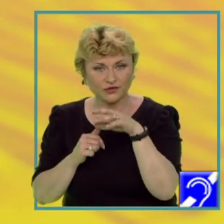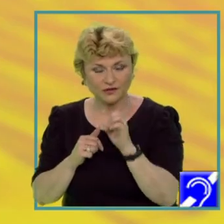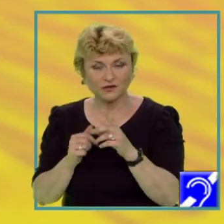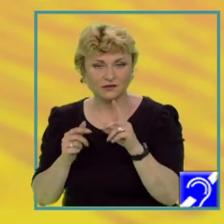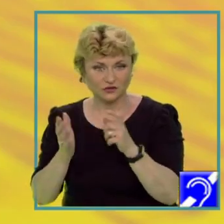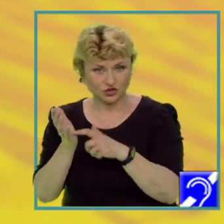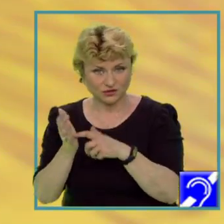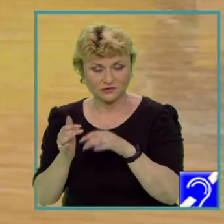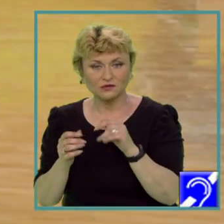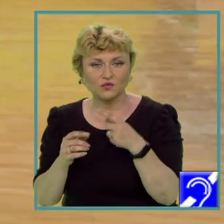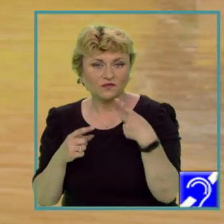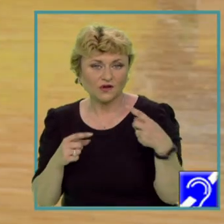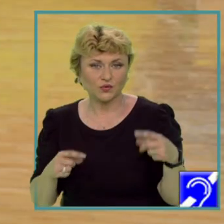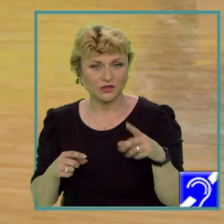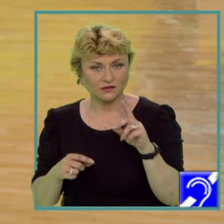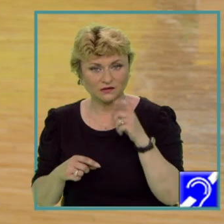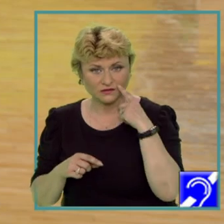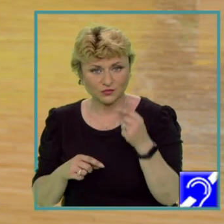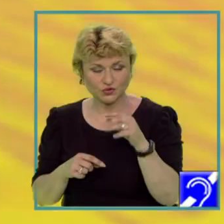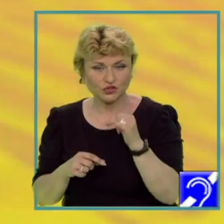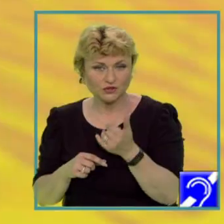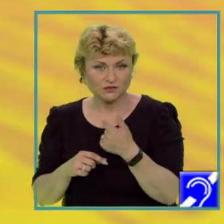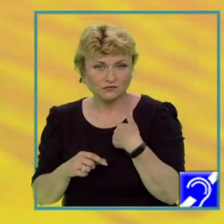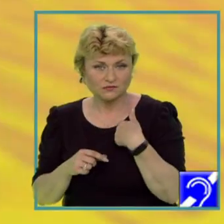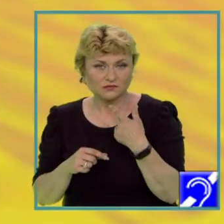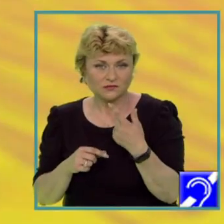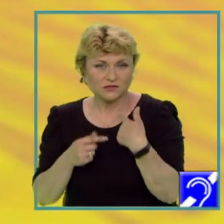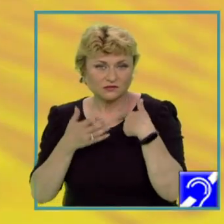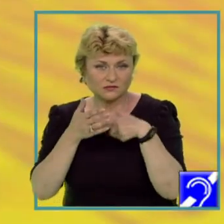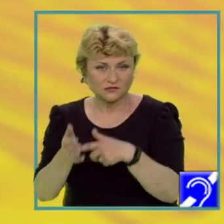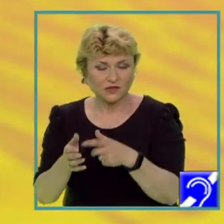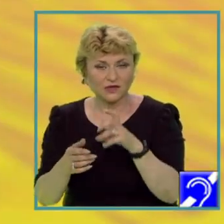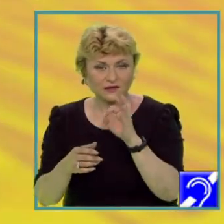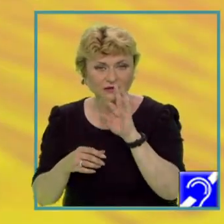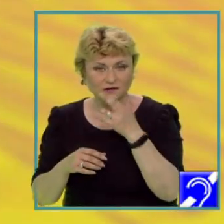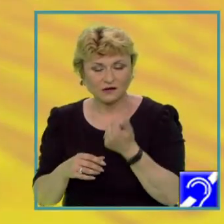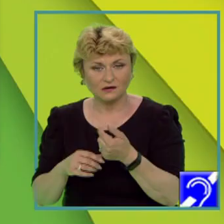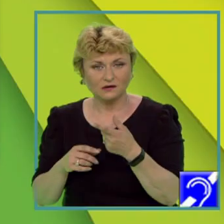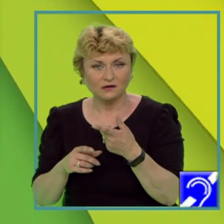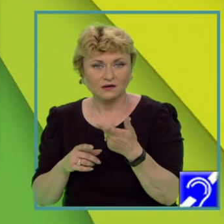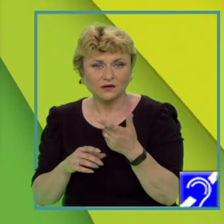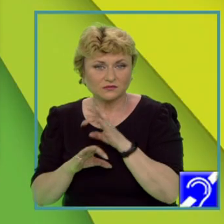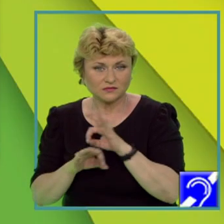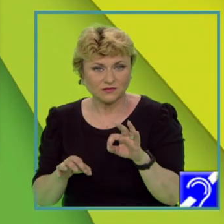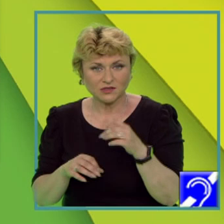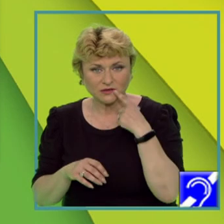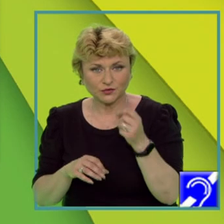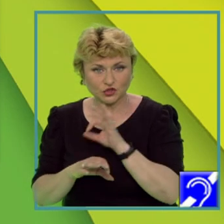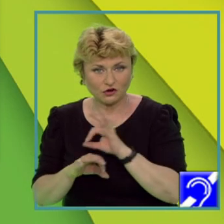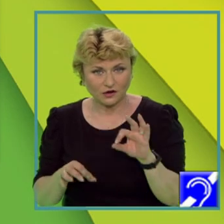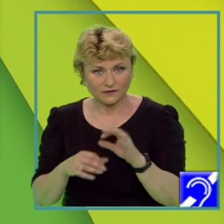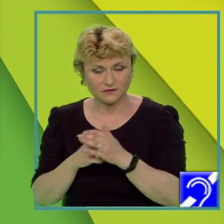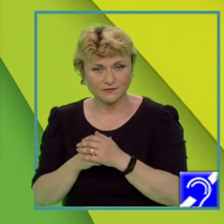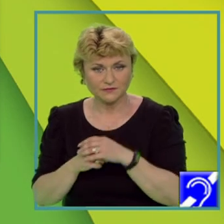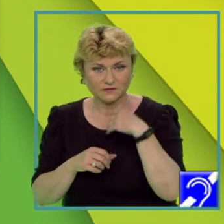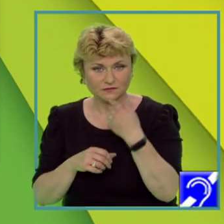cu variante de răspuns și veți scrie pe foaia de examen litera corespunzătoare răspunsului corect. Din subsolul unității